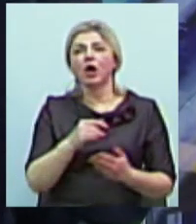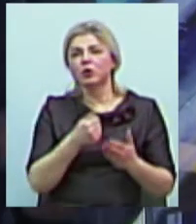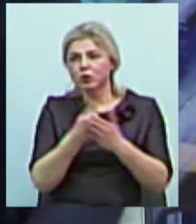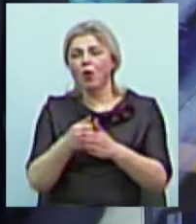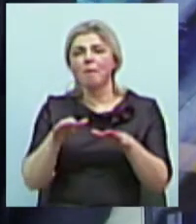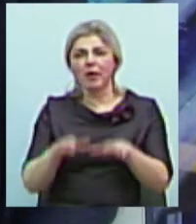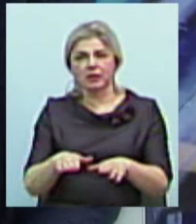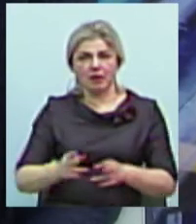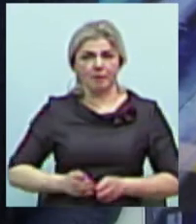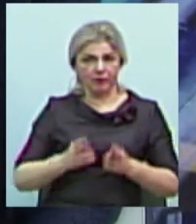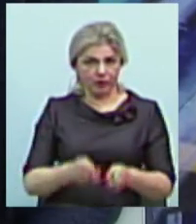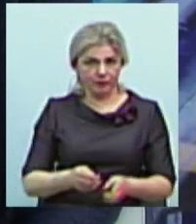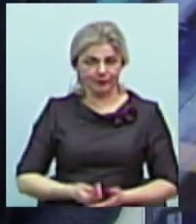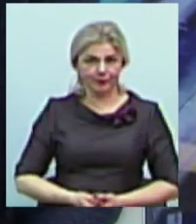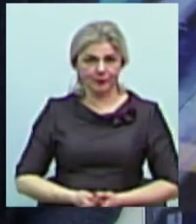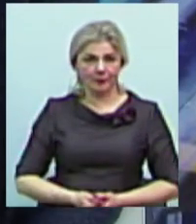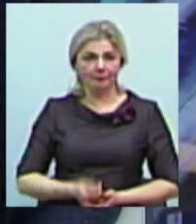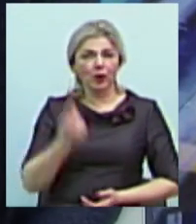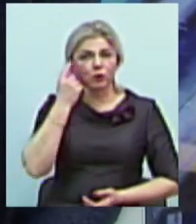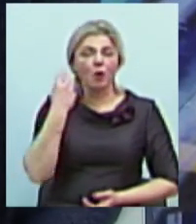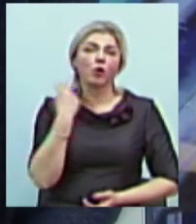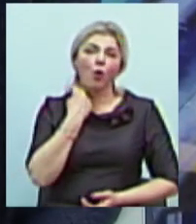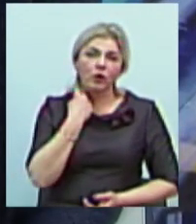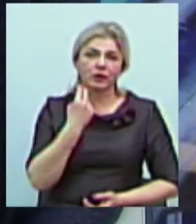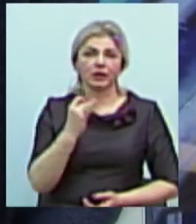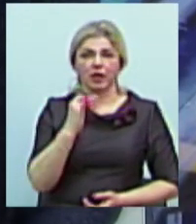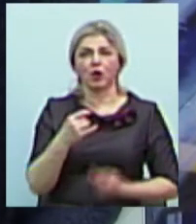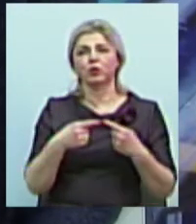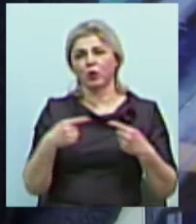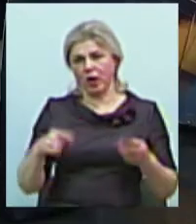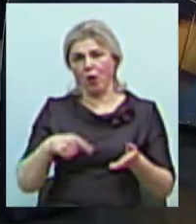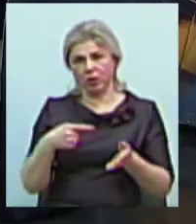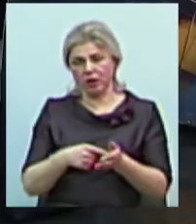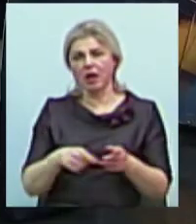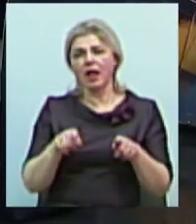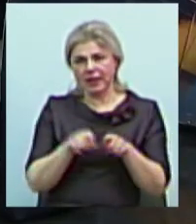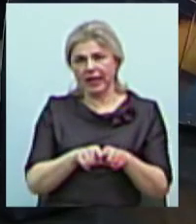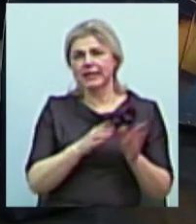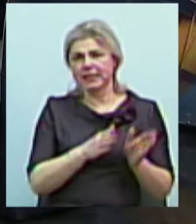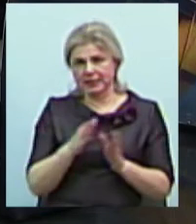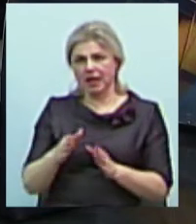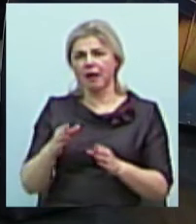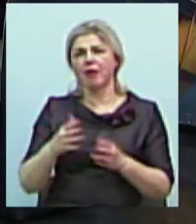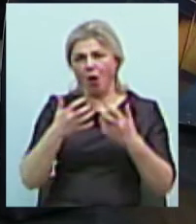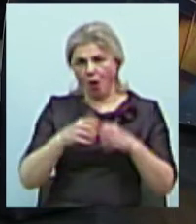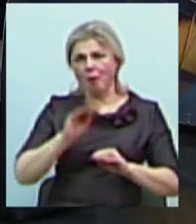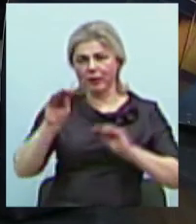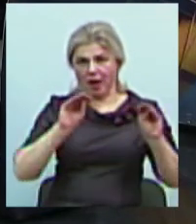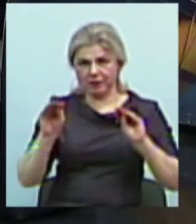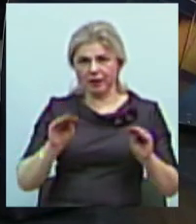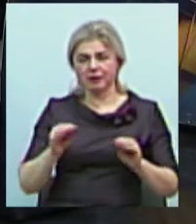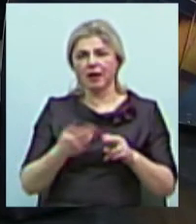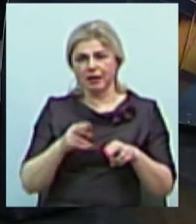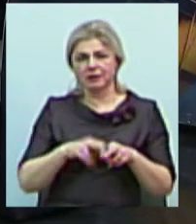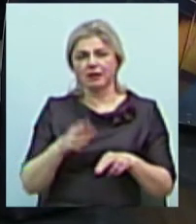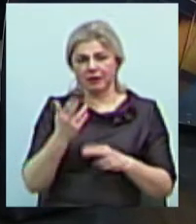злочину. Лондон і Солсбері – подібними системами. Так, так. Обладнані і ми бачили нещодавно. Побачили двох вибителів – церков